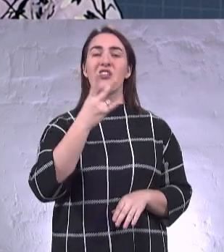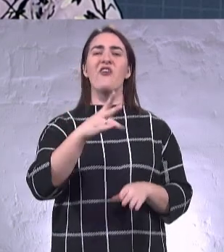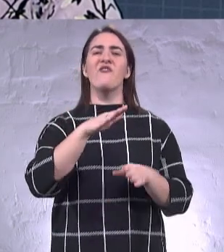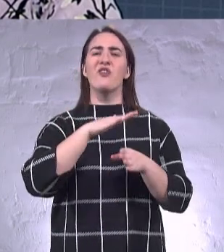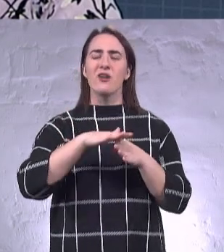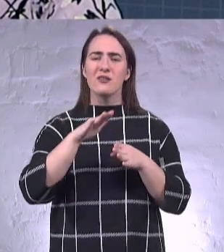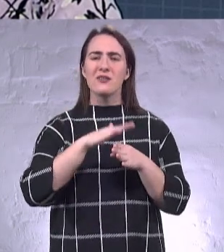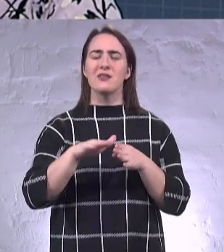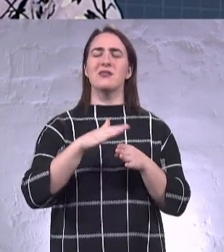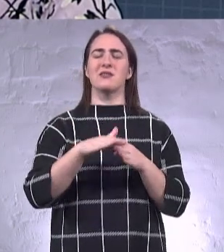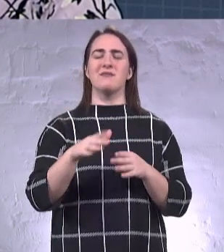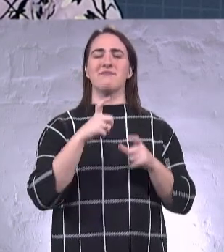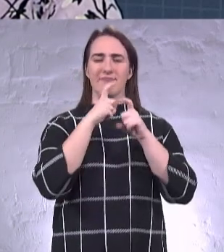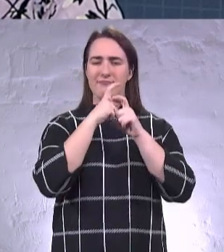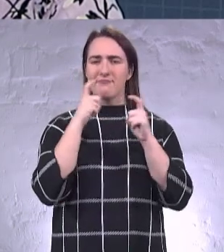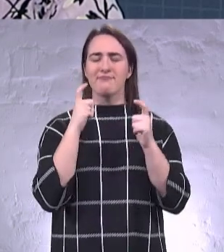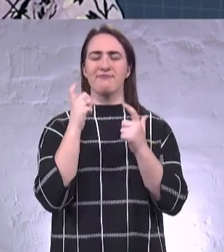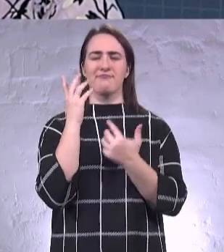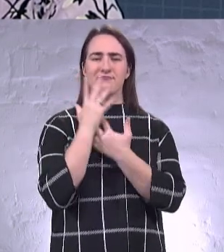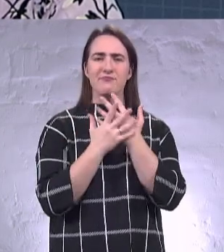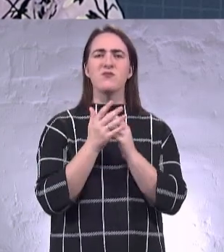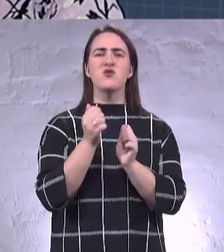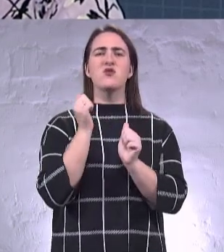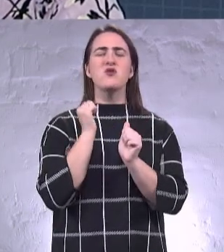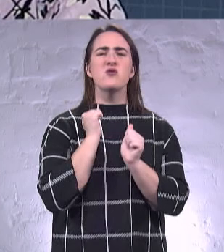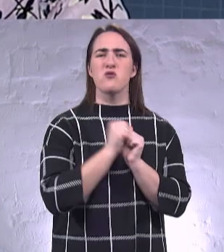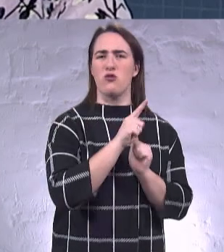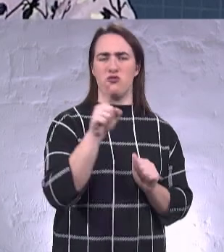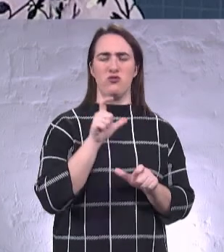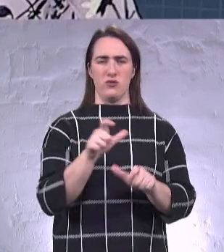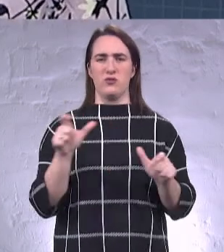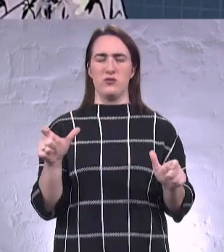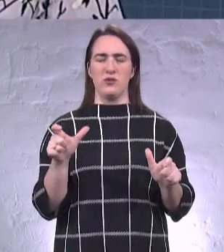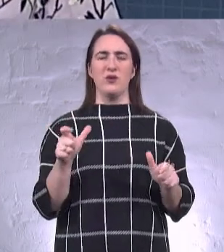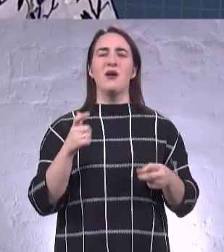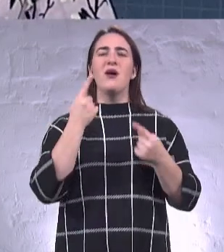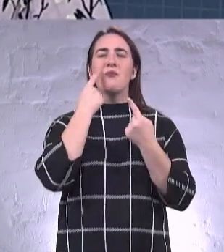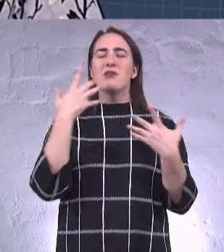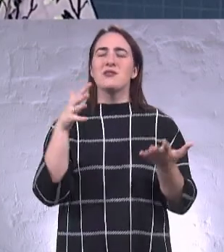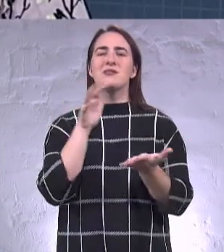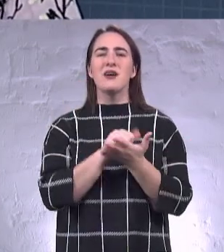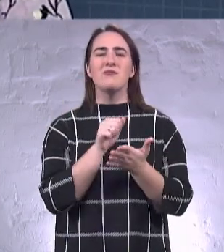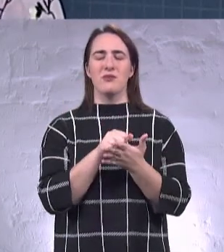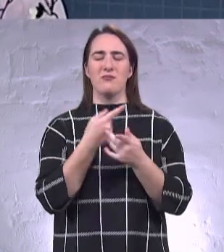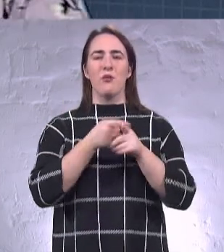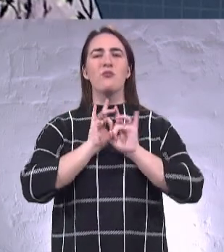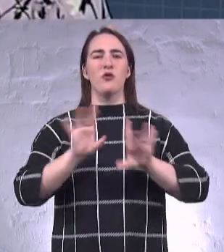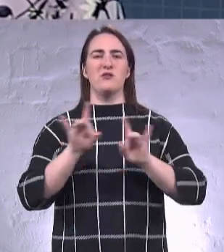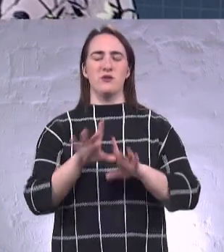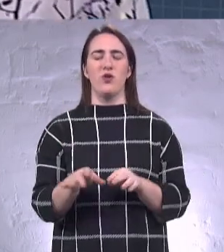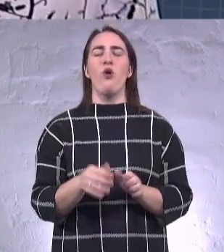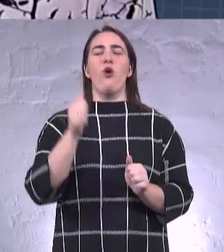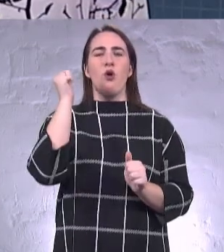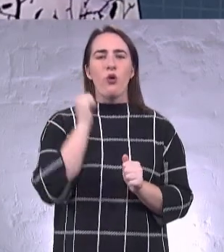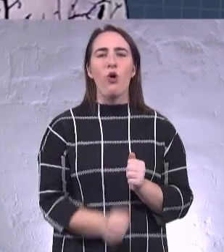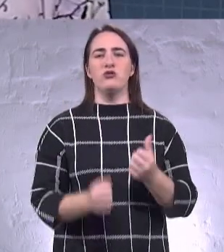санітарно-епідеміологічних норм кожною людиною. Тут більше треба займатися зараз просвітницькою роботою. Тобто кожного дня,